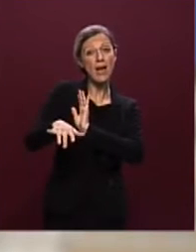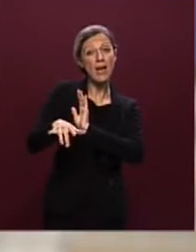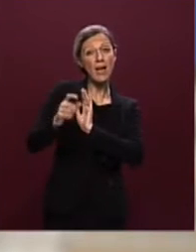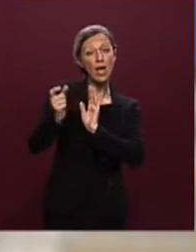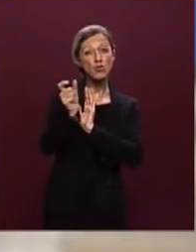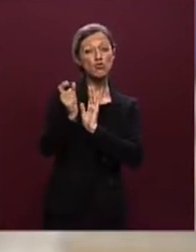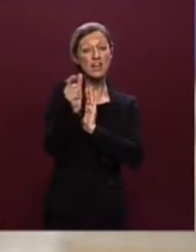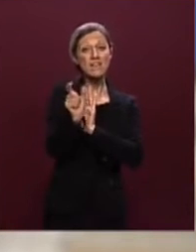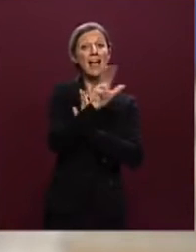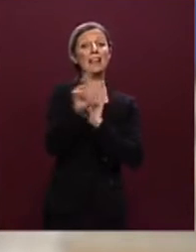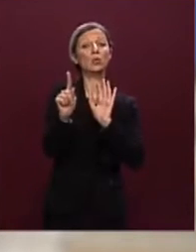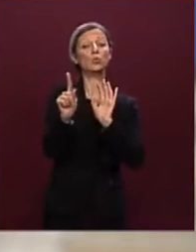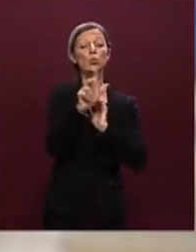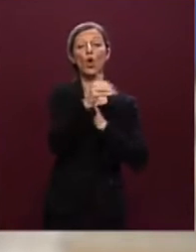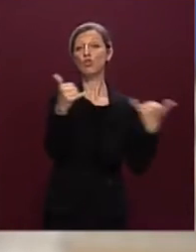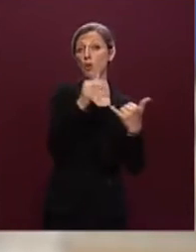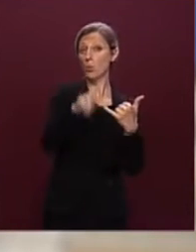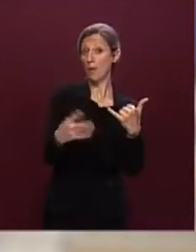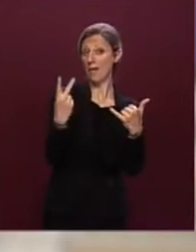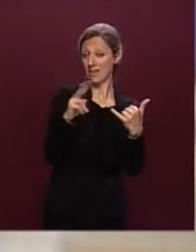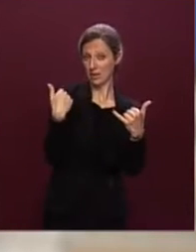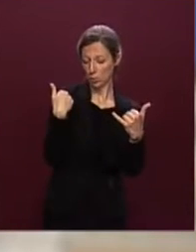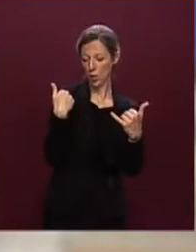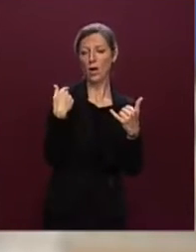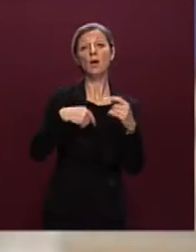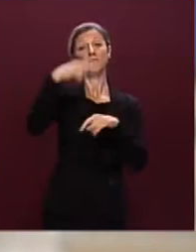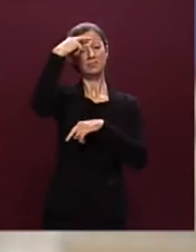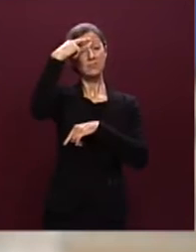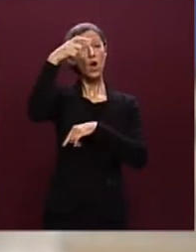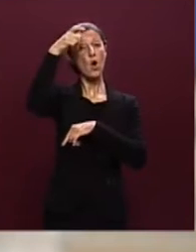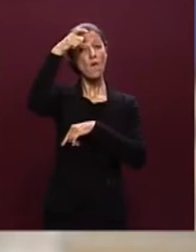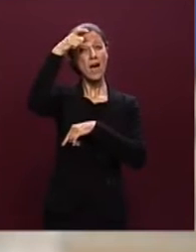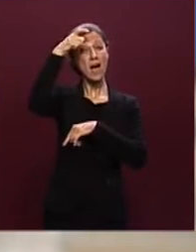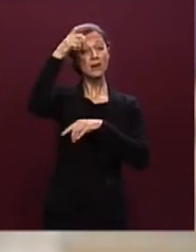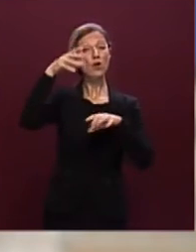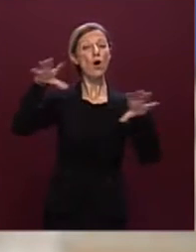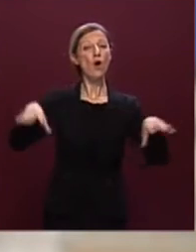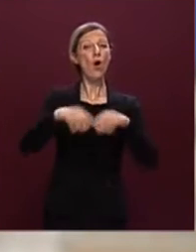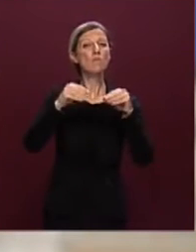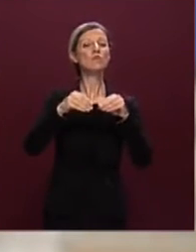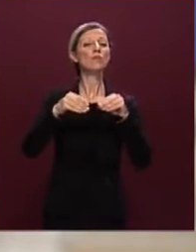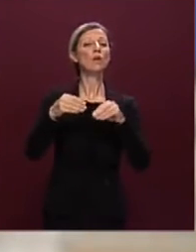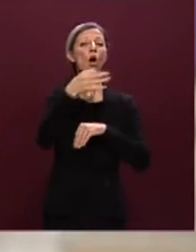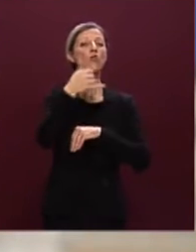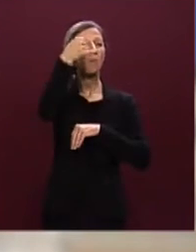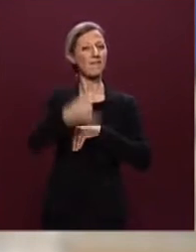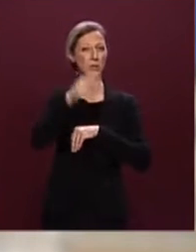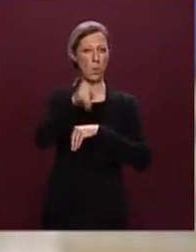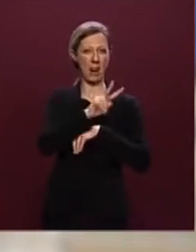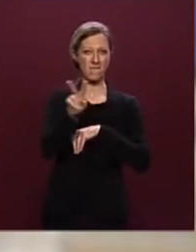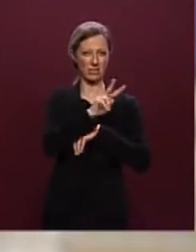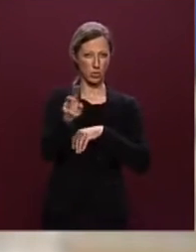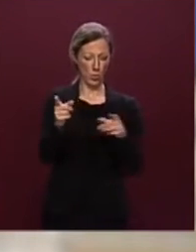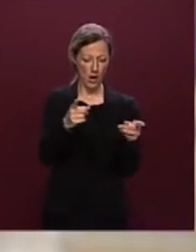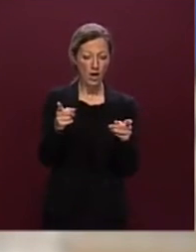31 dicembre del 2022. Ricordando che il Governo si è insediato a fine ottobre del 2022, ha